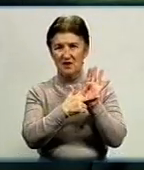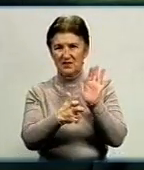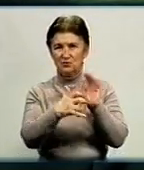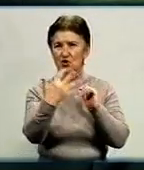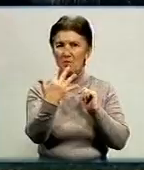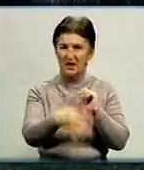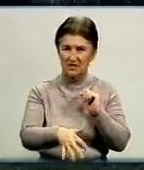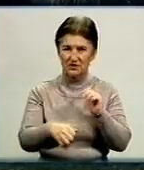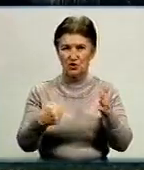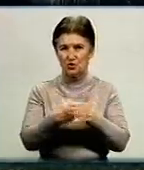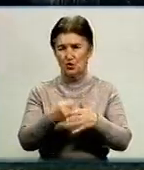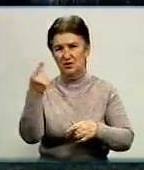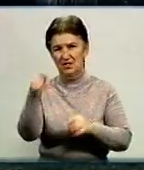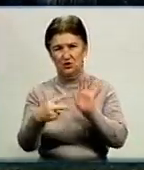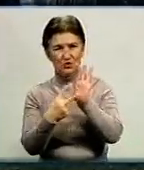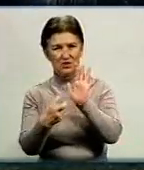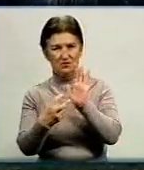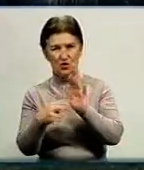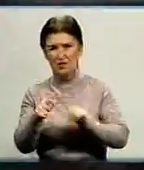гривень до 1700 гривень.